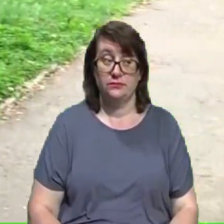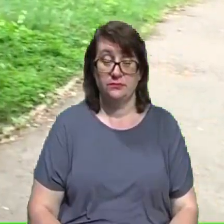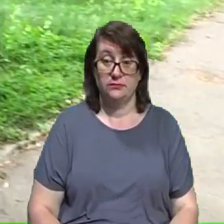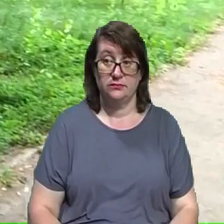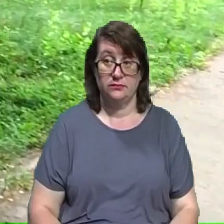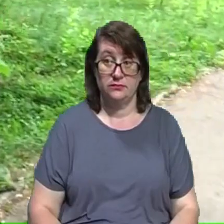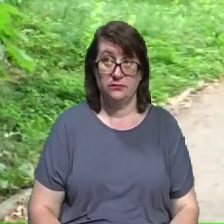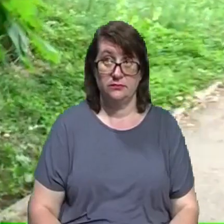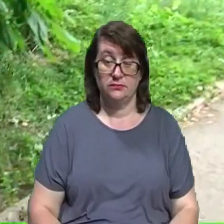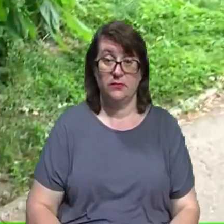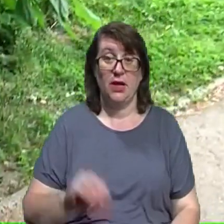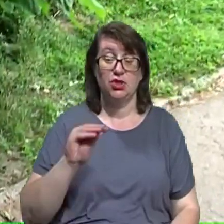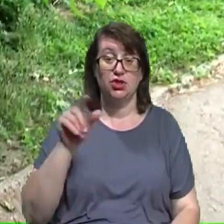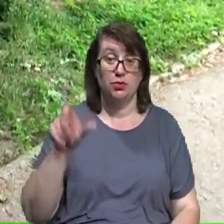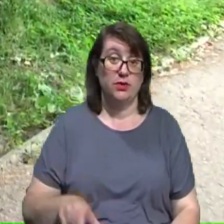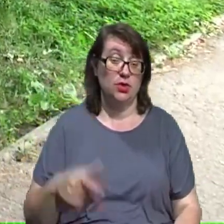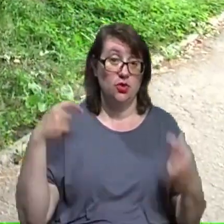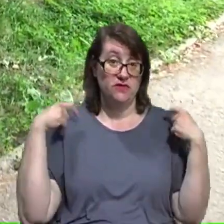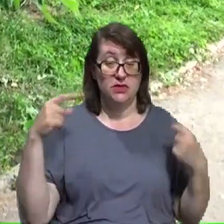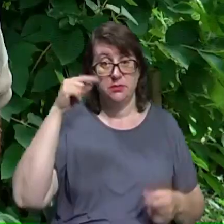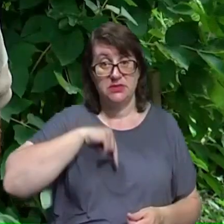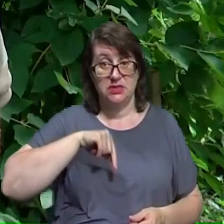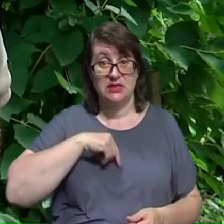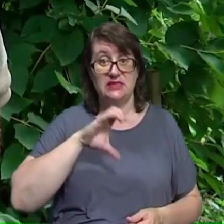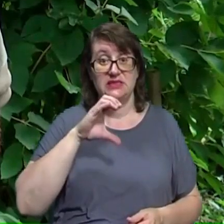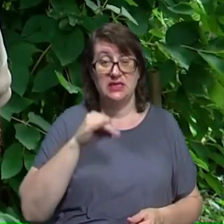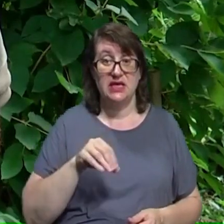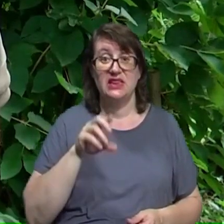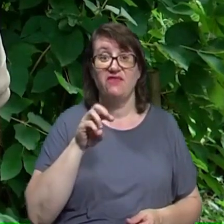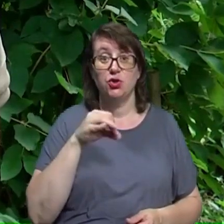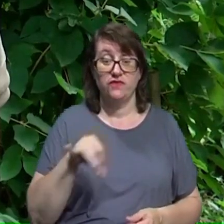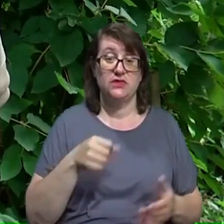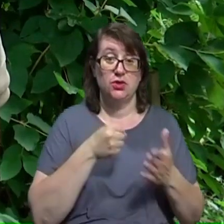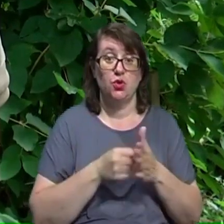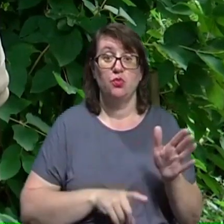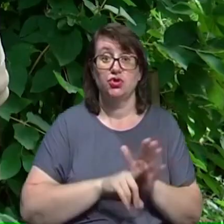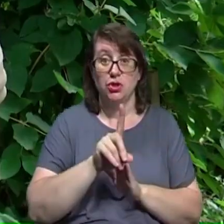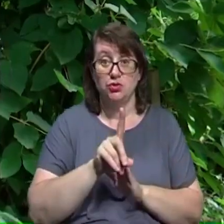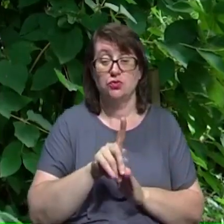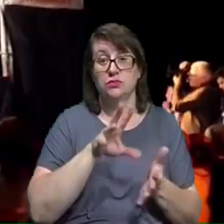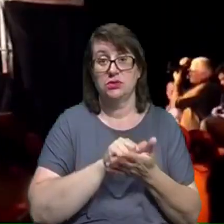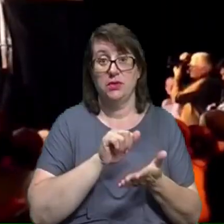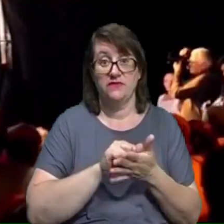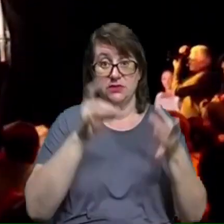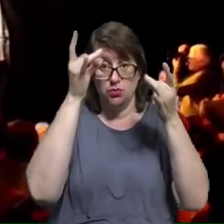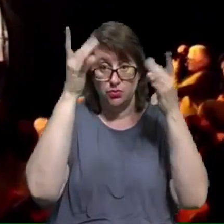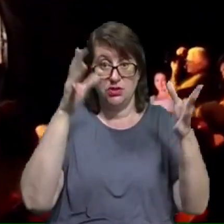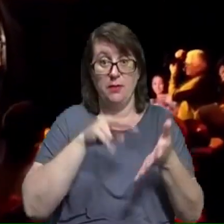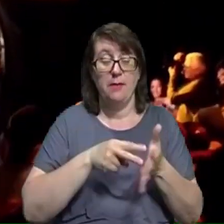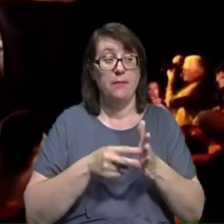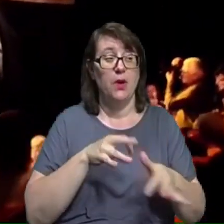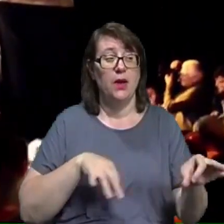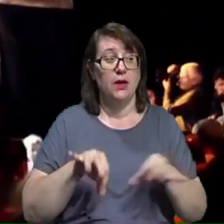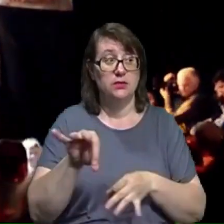Житомирянин, офіцер-психолог Сергій Твардовський до початку повномасштабної війни займався культурними проєктами. Житомирський джаз